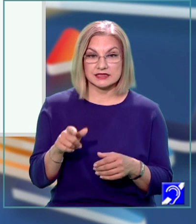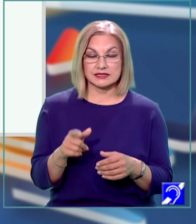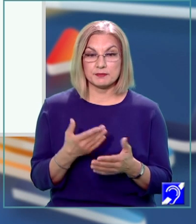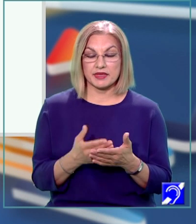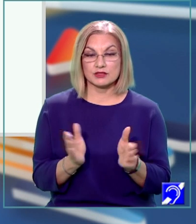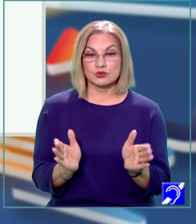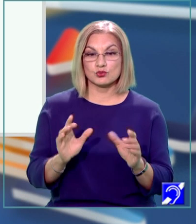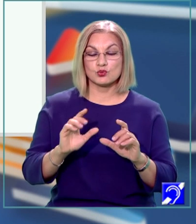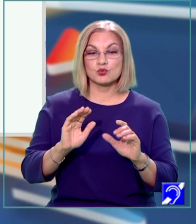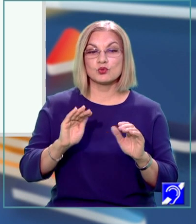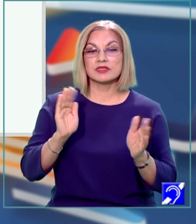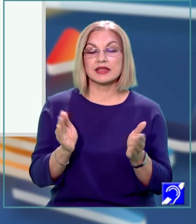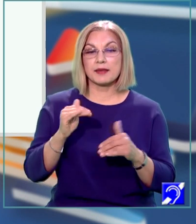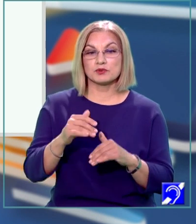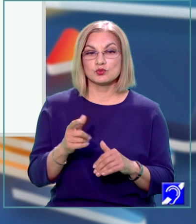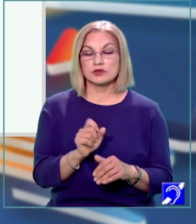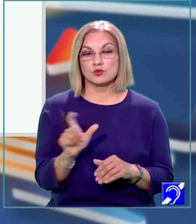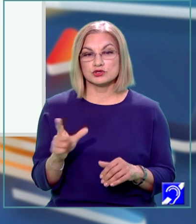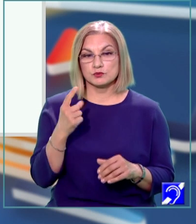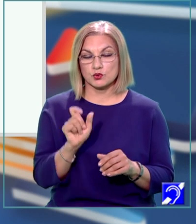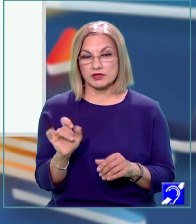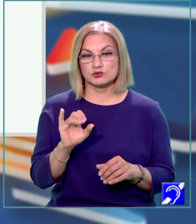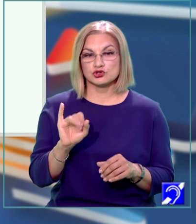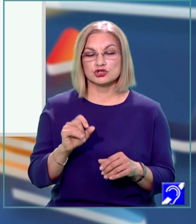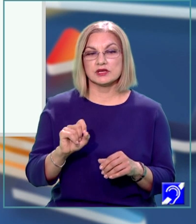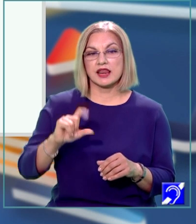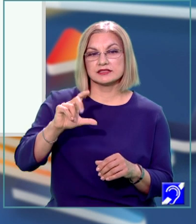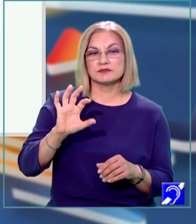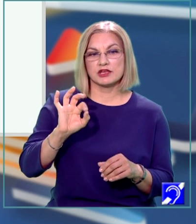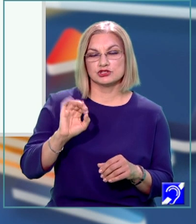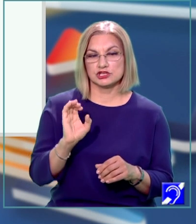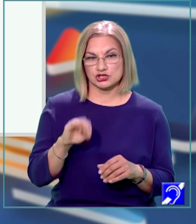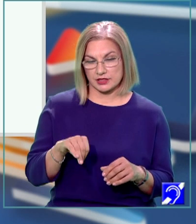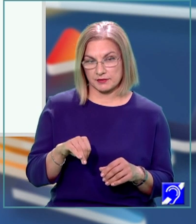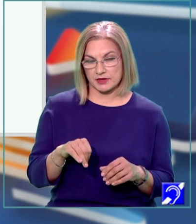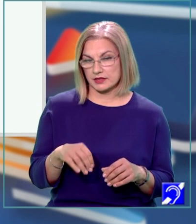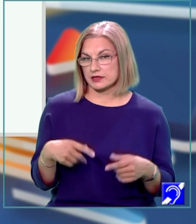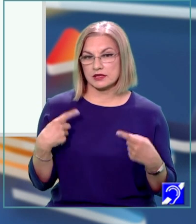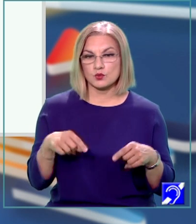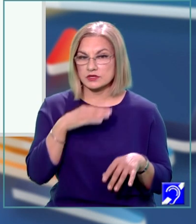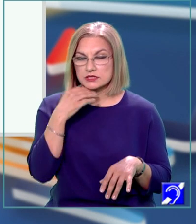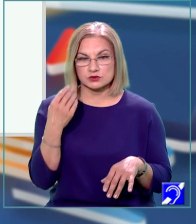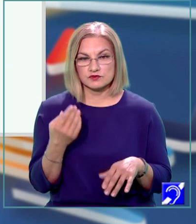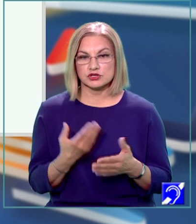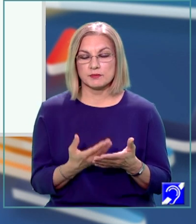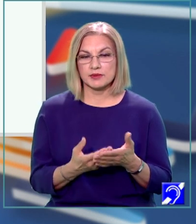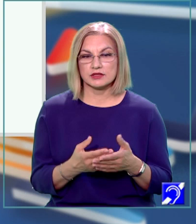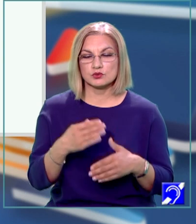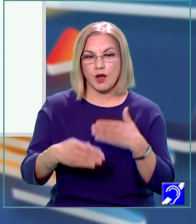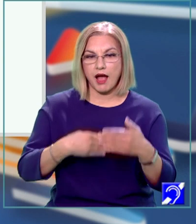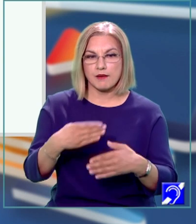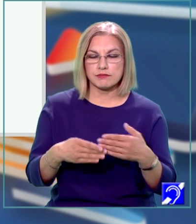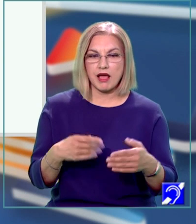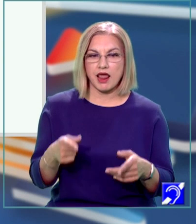lungimea de 1 metru și lățimea 50 de centimetri nu este suficientă pentru ambalarea